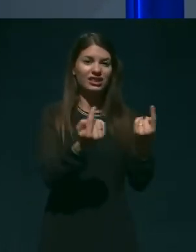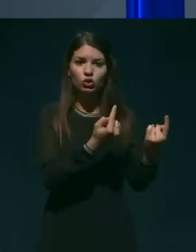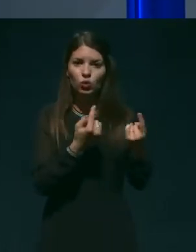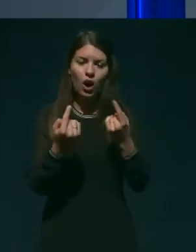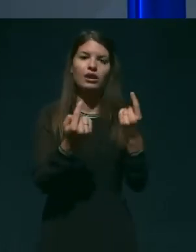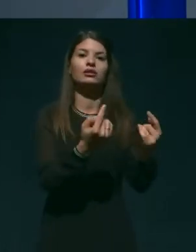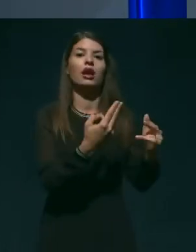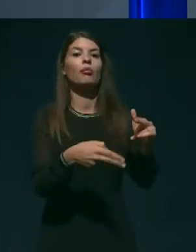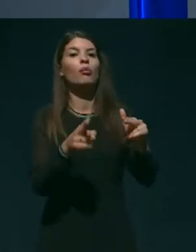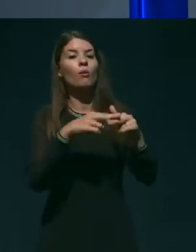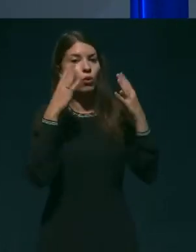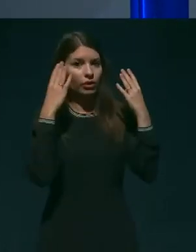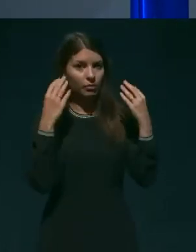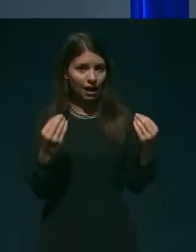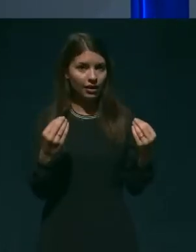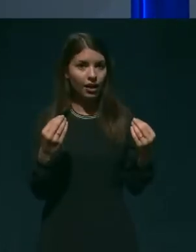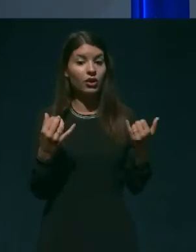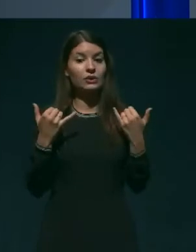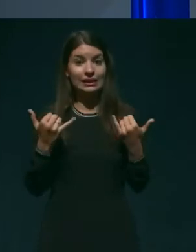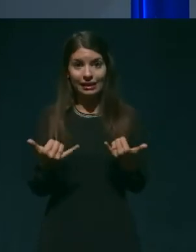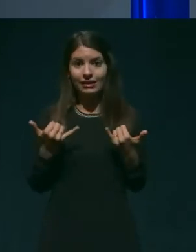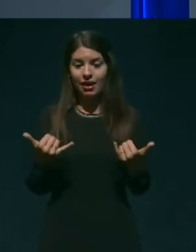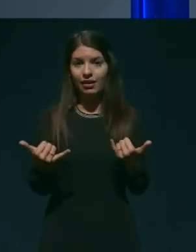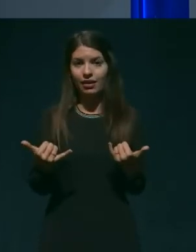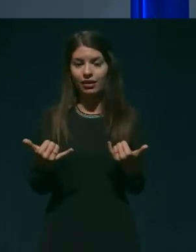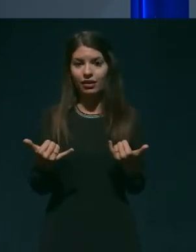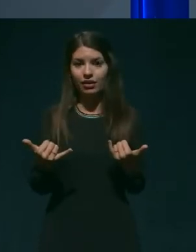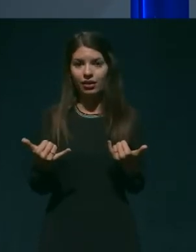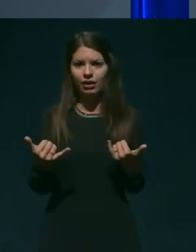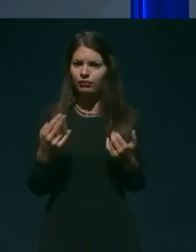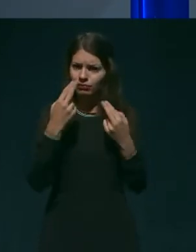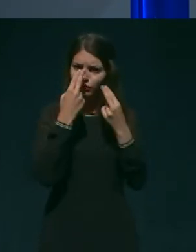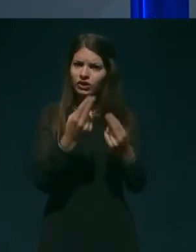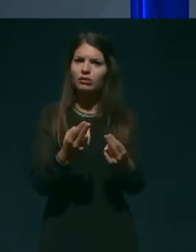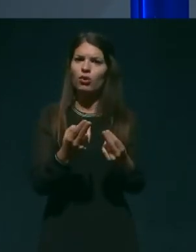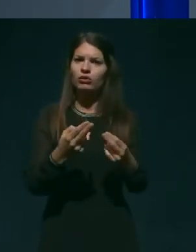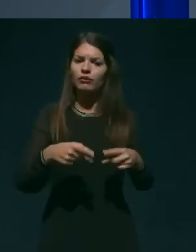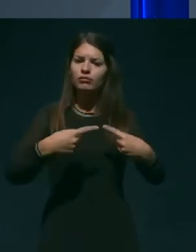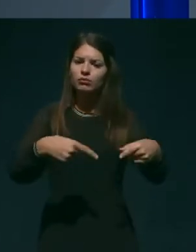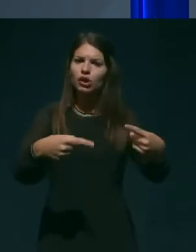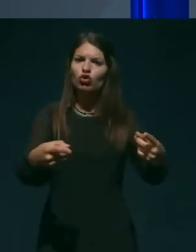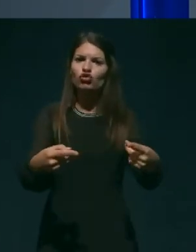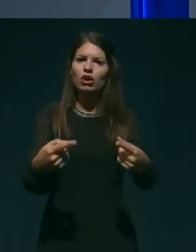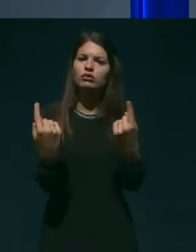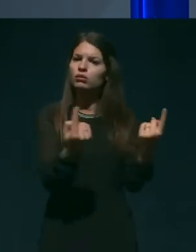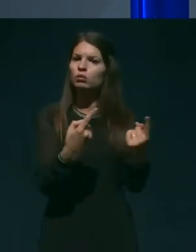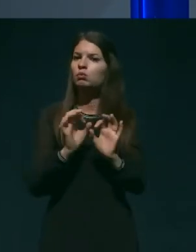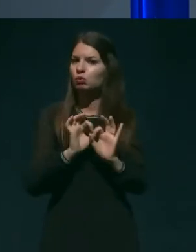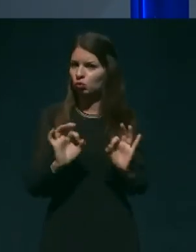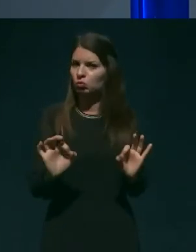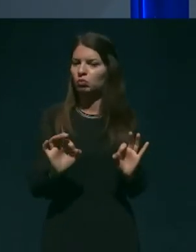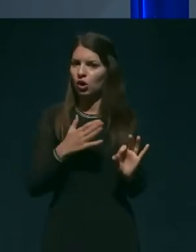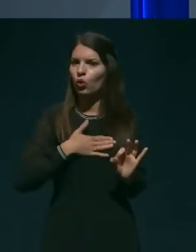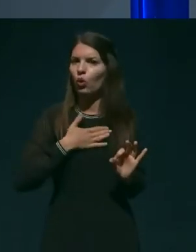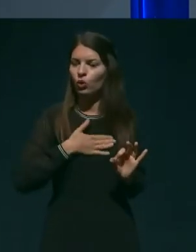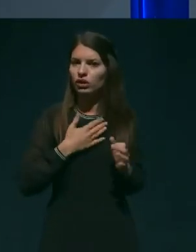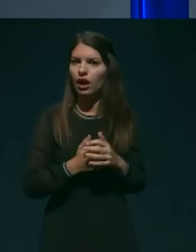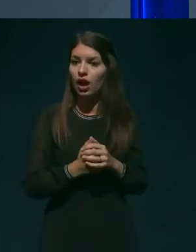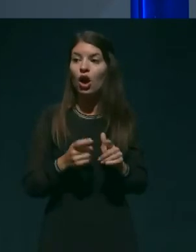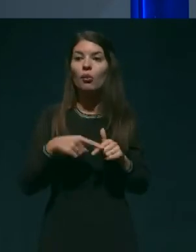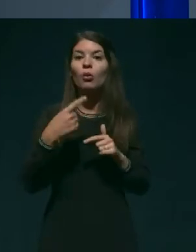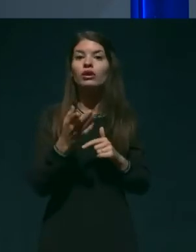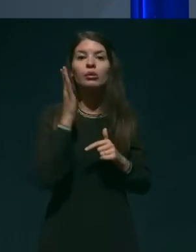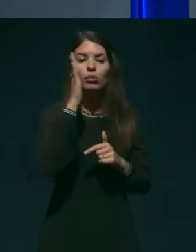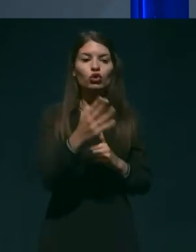v stanju, ko je epidemiološka situacija ugodna, potem bodo izvajalci, se pravi bovnišnice,